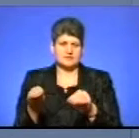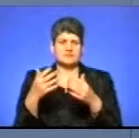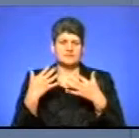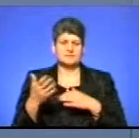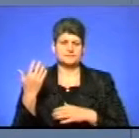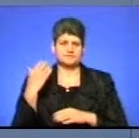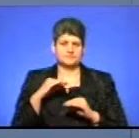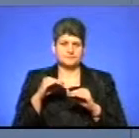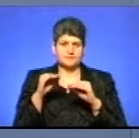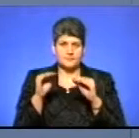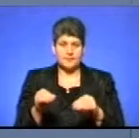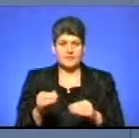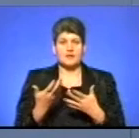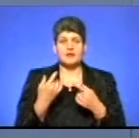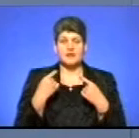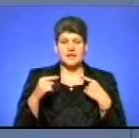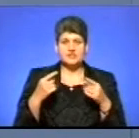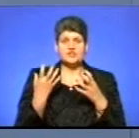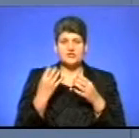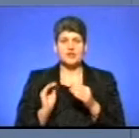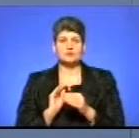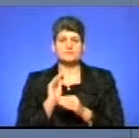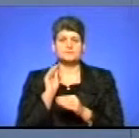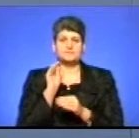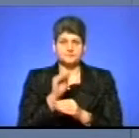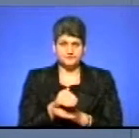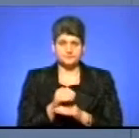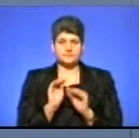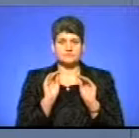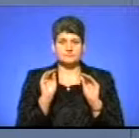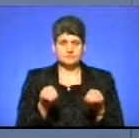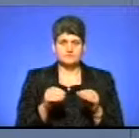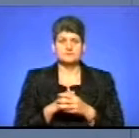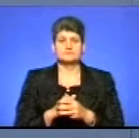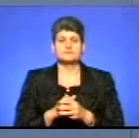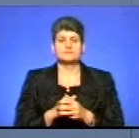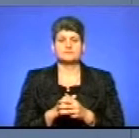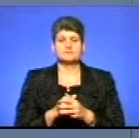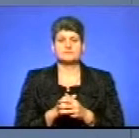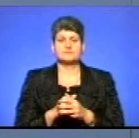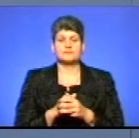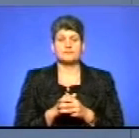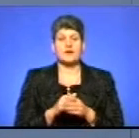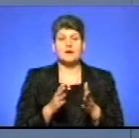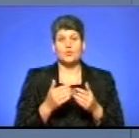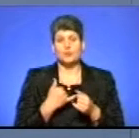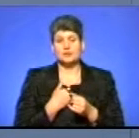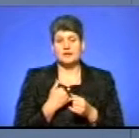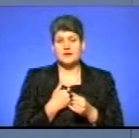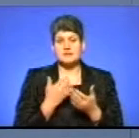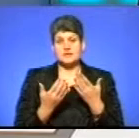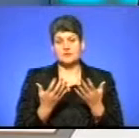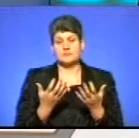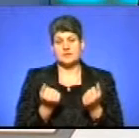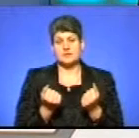поставлені відповідні знаки. Інші знаки ми ще додатково доставляли на даній дорозі. Зокрема, в нас, якщо